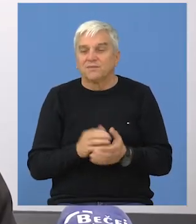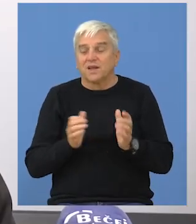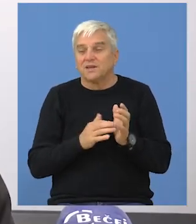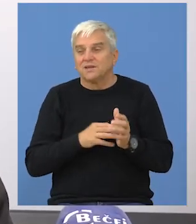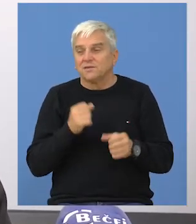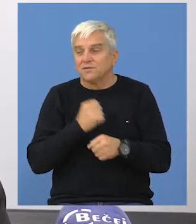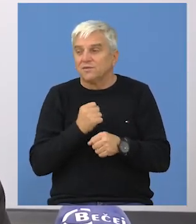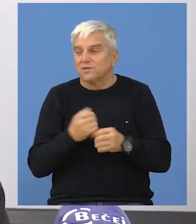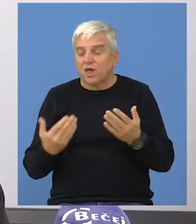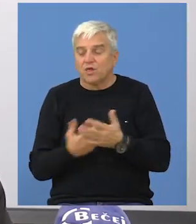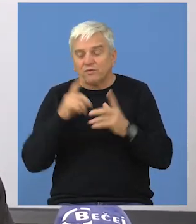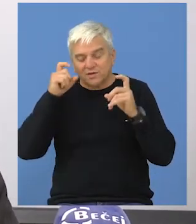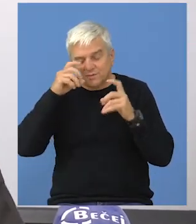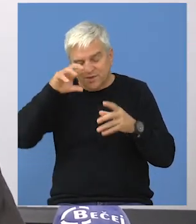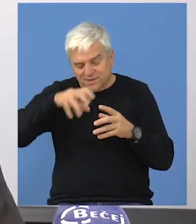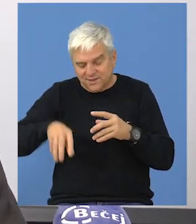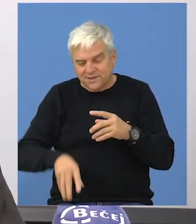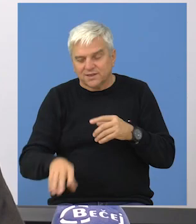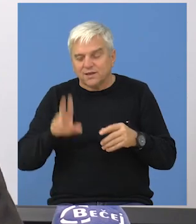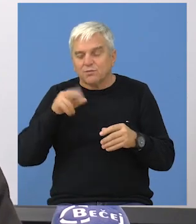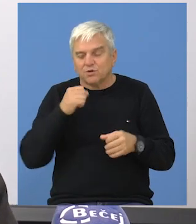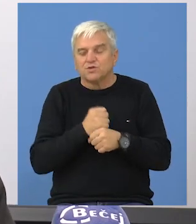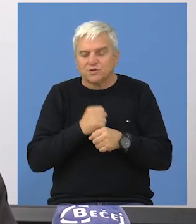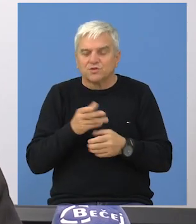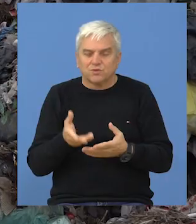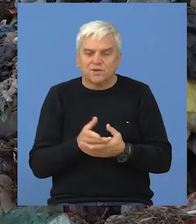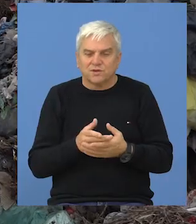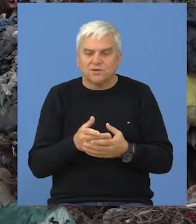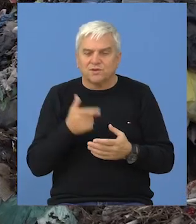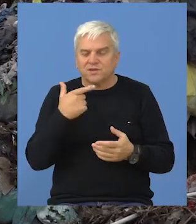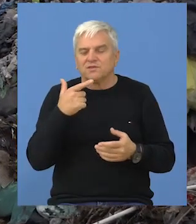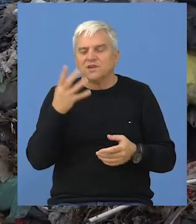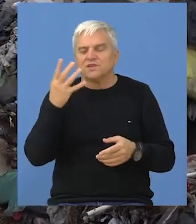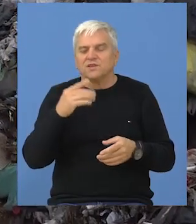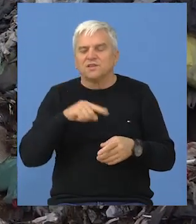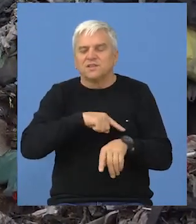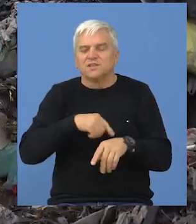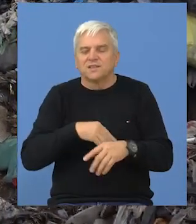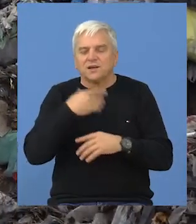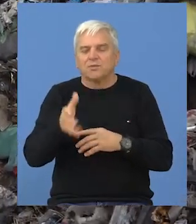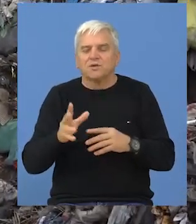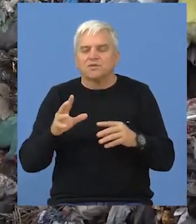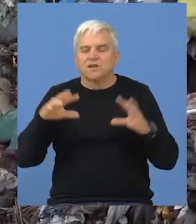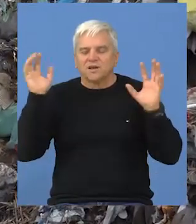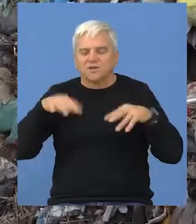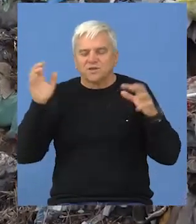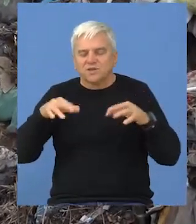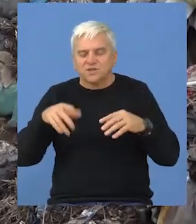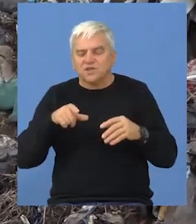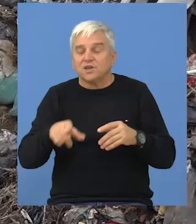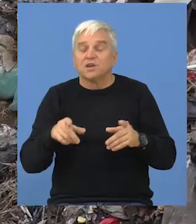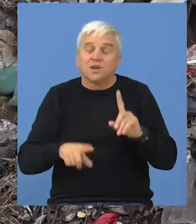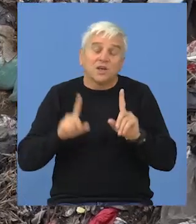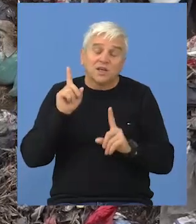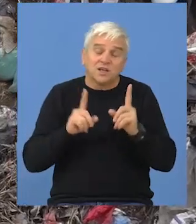Treba napraviti novo snimanje, novo snimanje može da se napravi 24 sata posle prestanka padavina